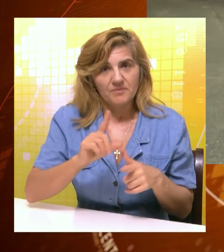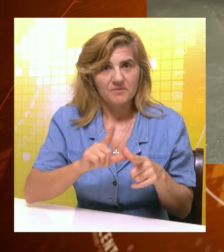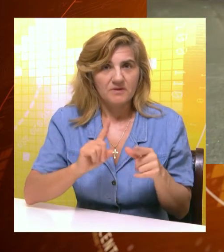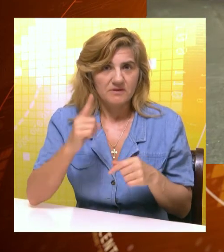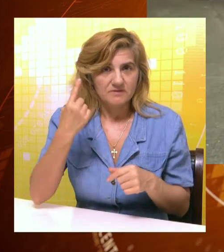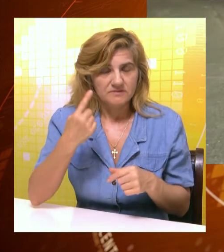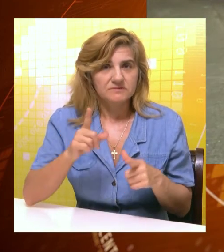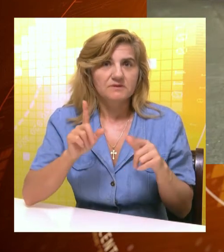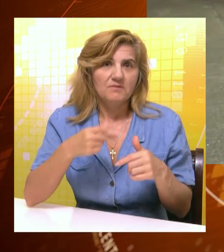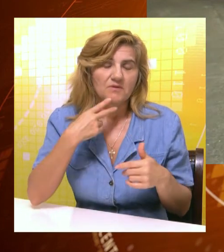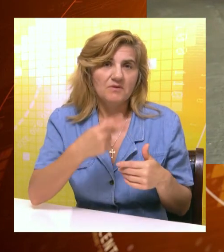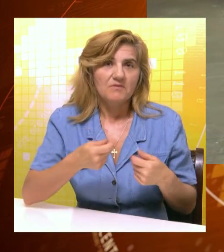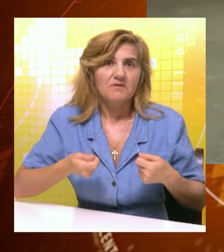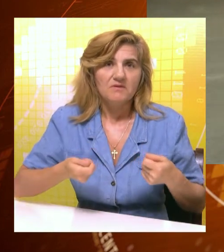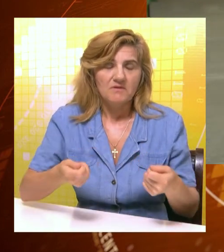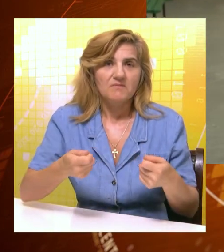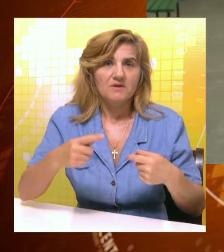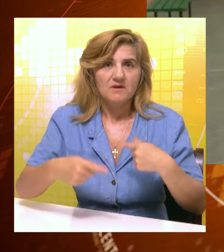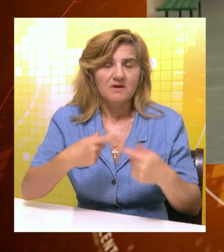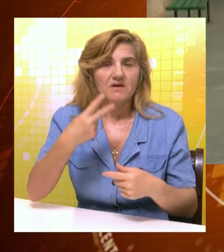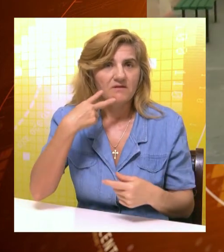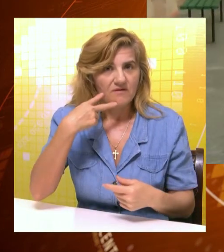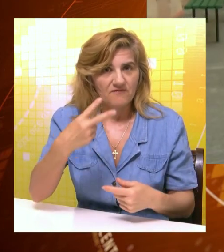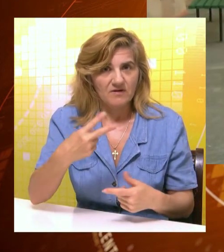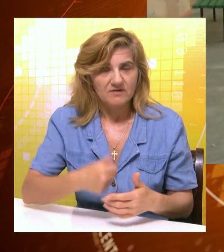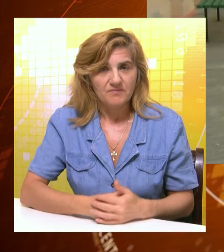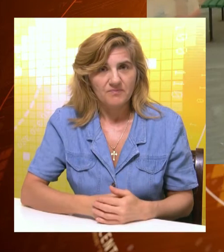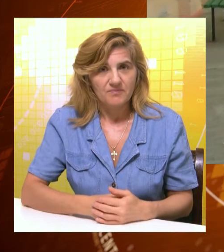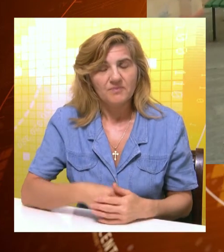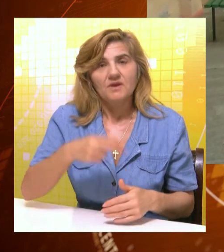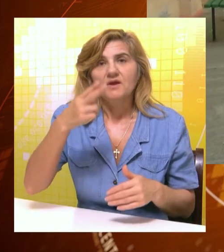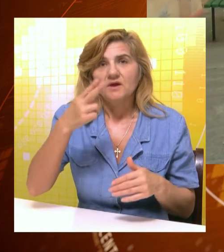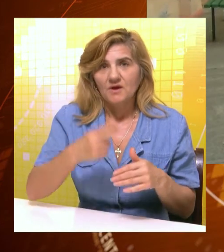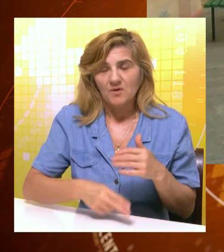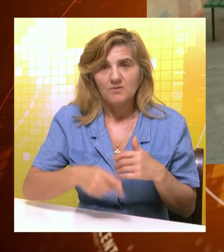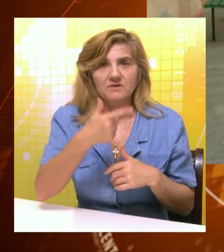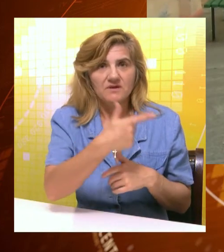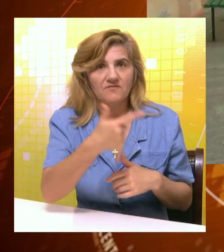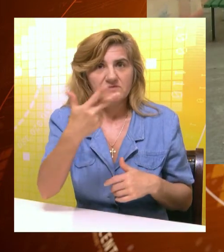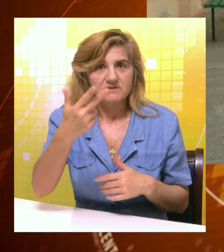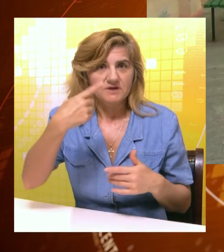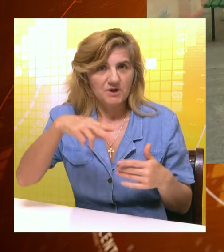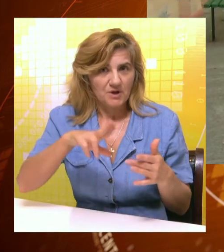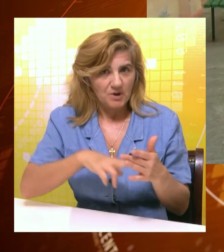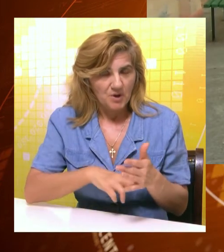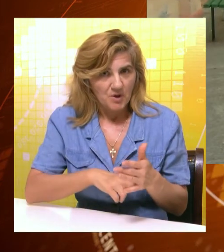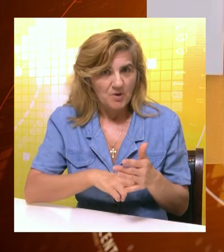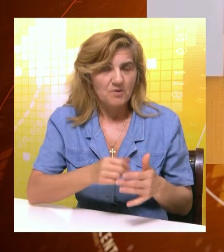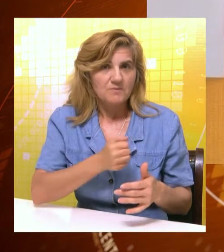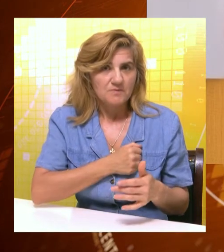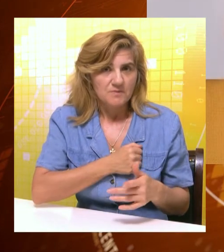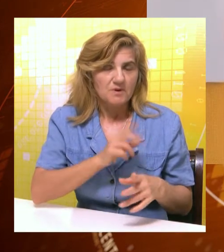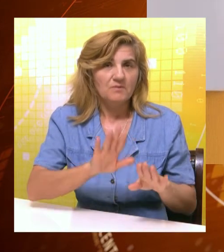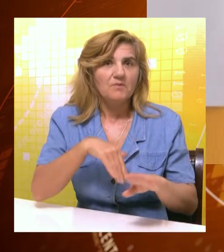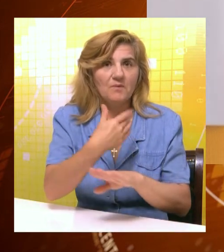žalbu na preliminarne rezultate moći će da podnesu u naredna dva dana. Konačni rezultati bit će objavljeni 23. juna, nakon čega